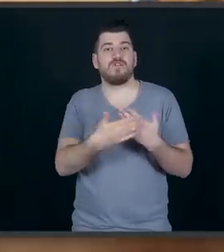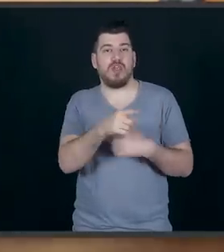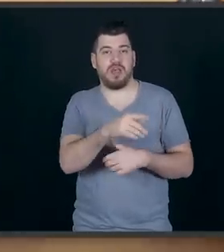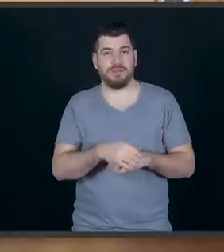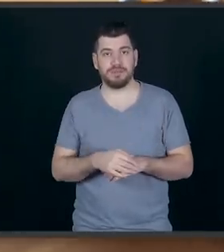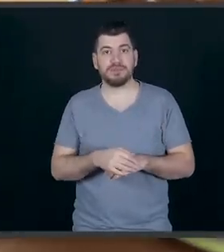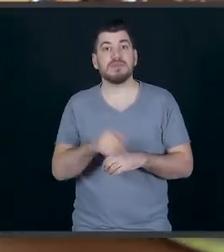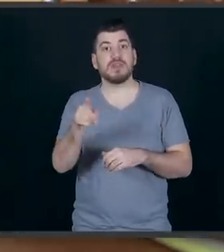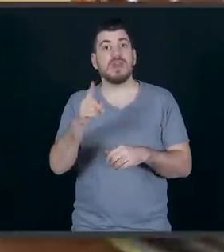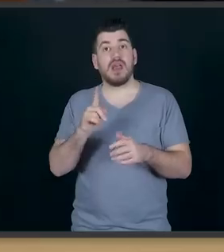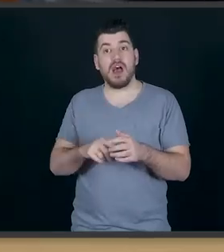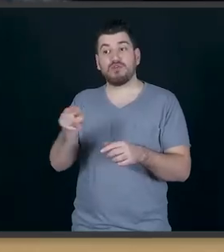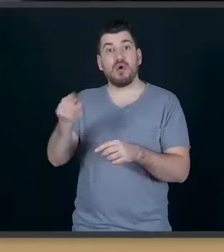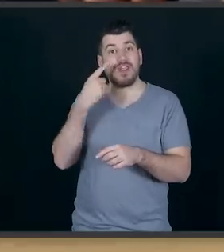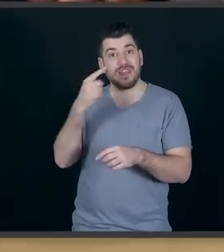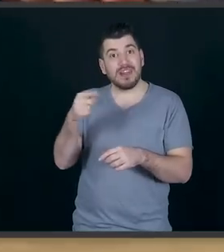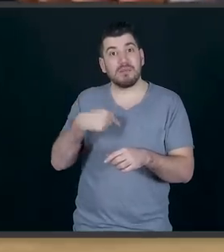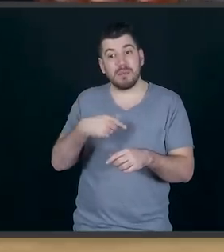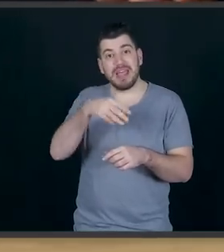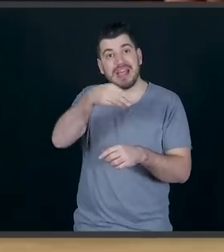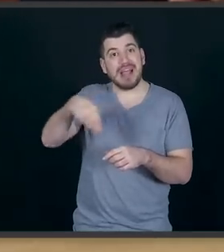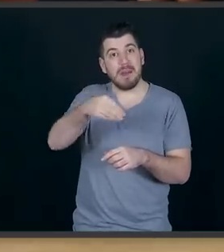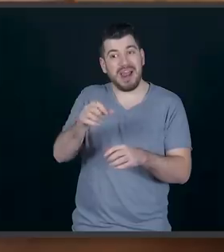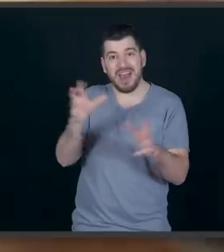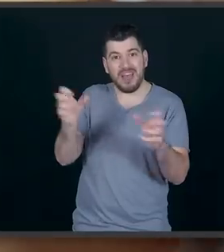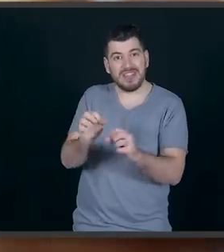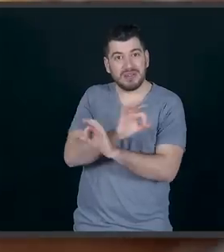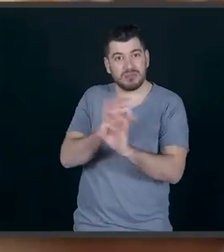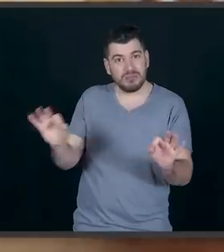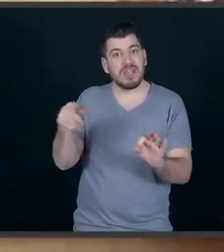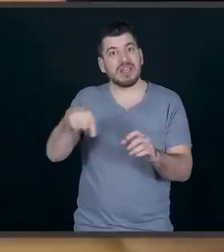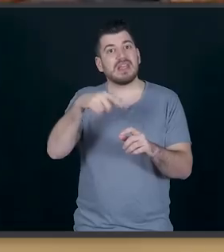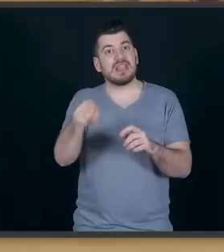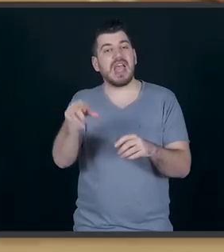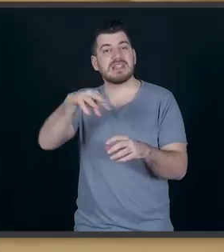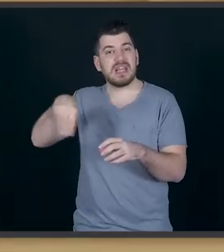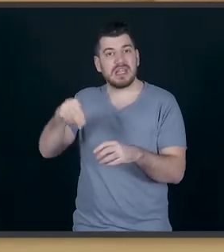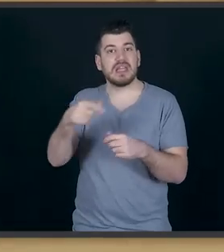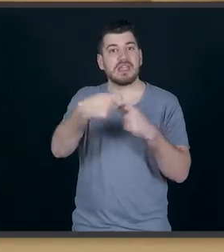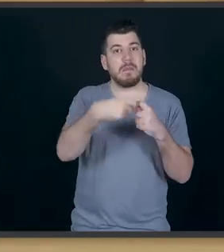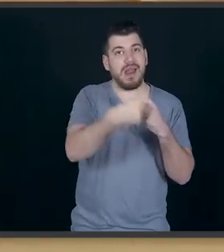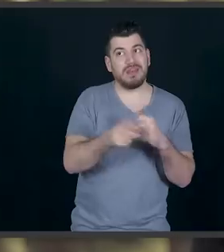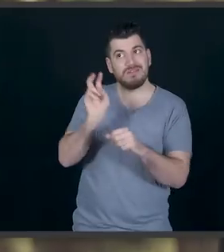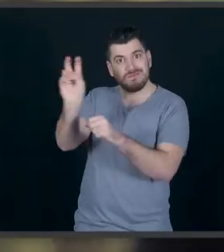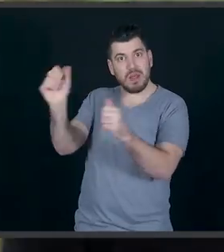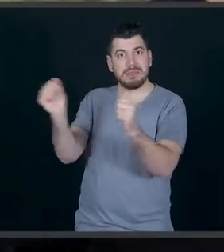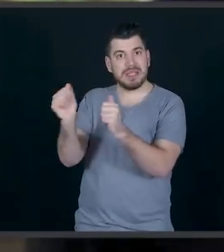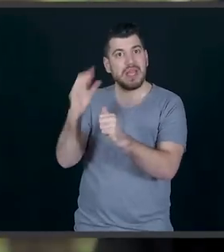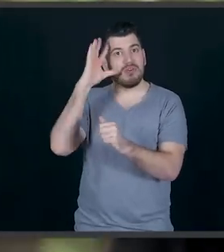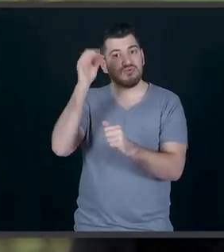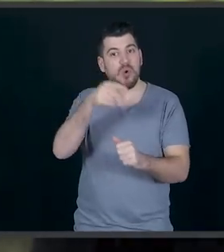δέσει πάρα πολύ καλά η καραμέλα. Σε περίπτωση που δεν έχει δέσει, βάλετε και τη σαντηγή και τις πανάνες όλα στο ψυγείο μέχρι που να περιμένετε να δέσει καλά η καραμέλα.